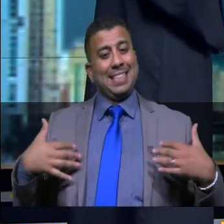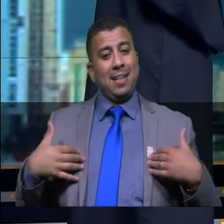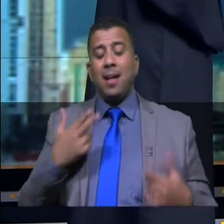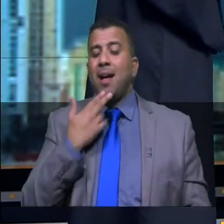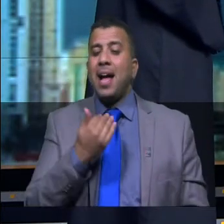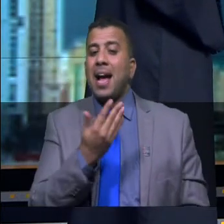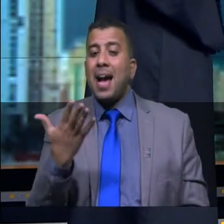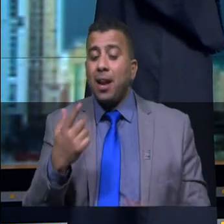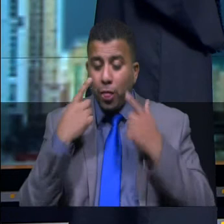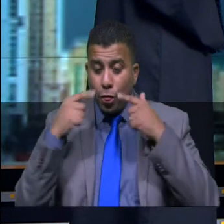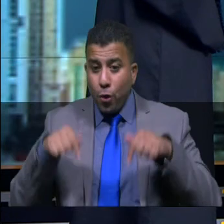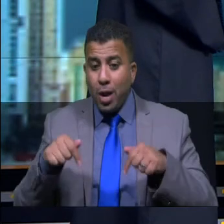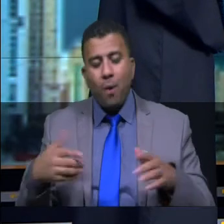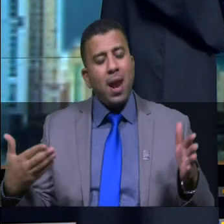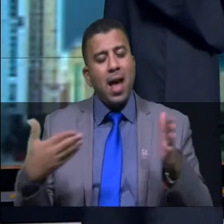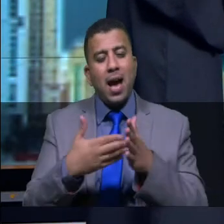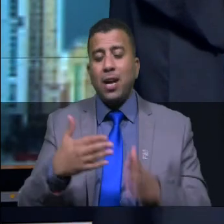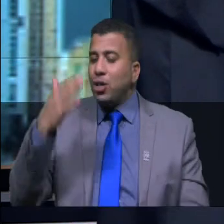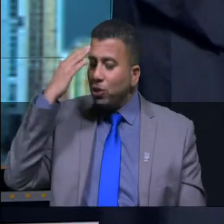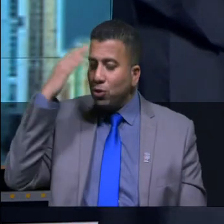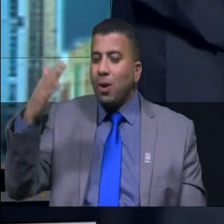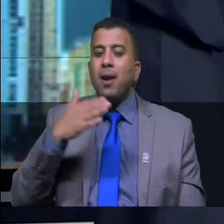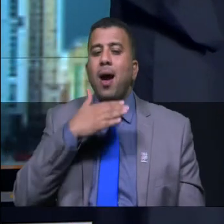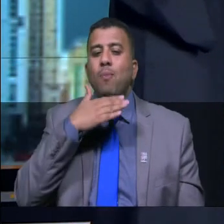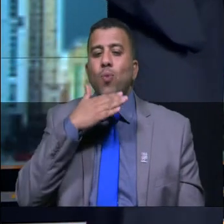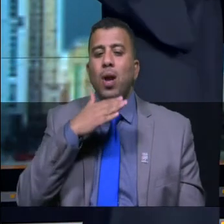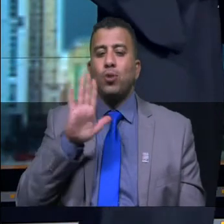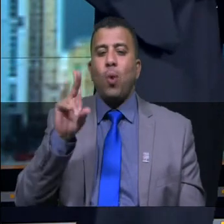الدنيا والآخرة شكرا أبونا سلطان